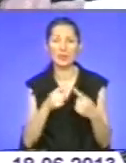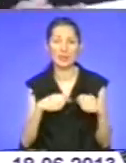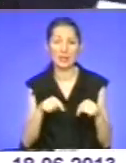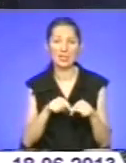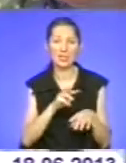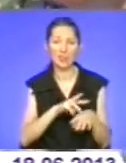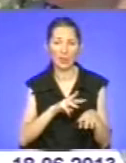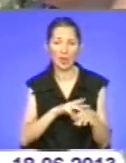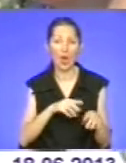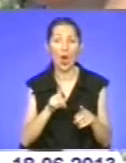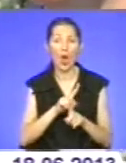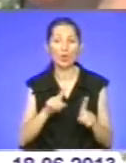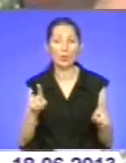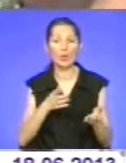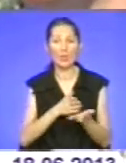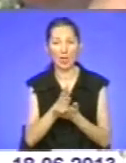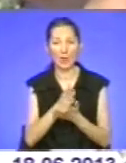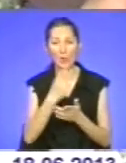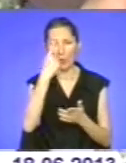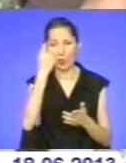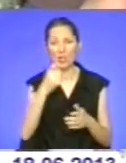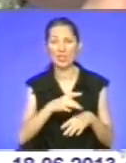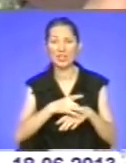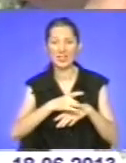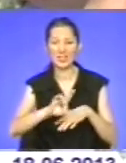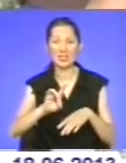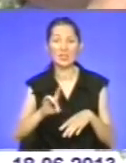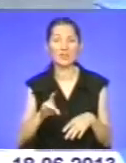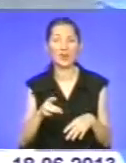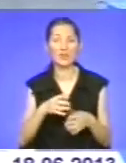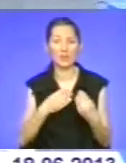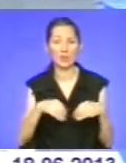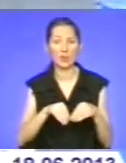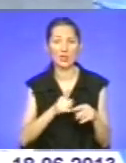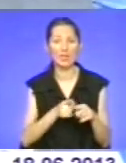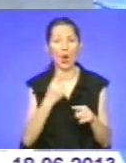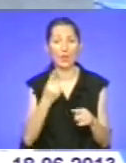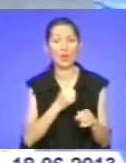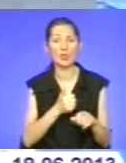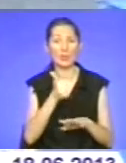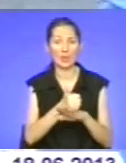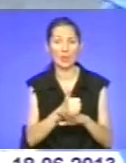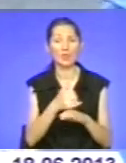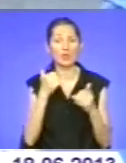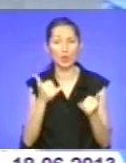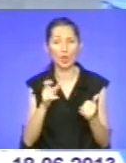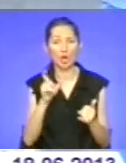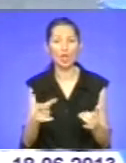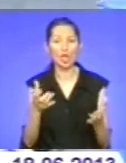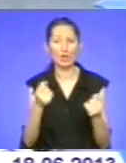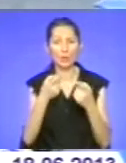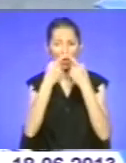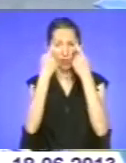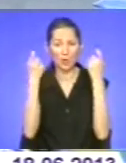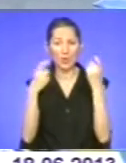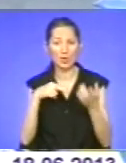напрямок у їх роботі – попередження насильства в сім'ї. Це один з пріоритетів на сьогодні. Родина отримала інформацію, вона